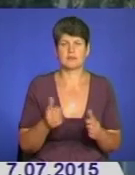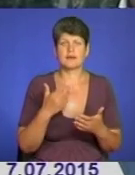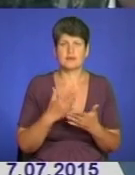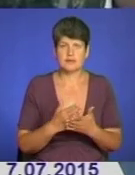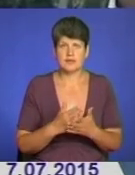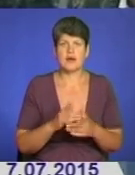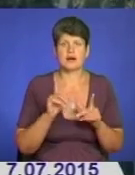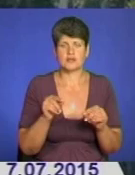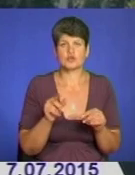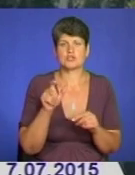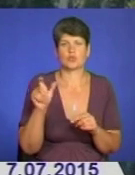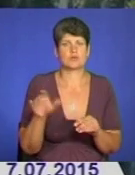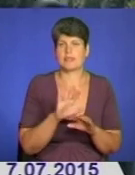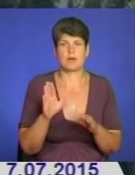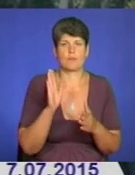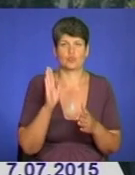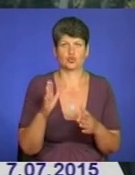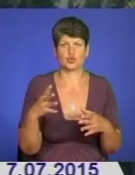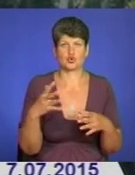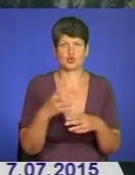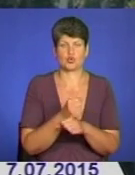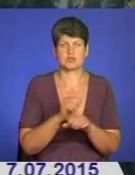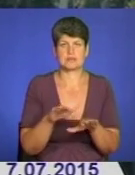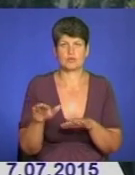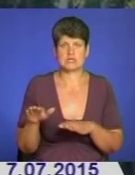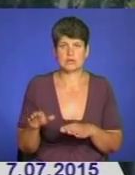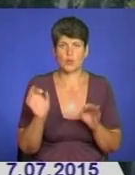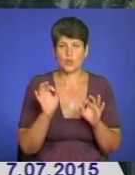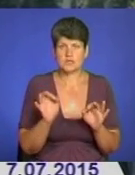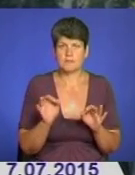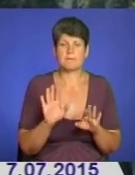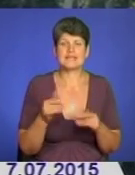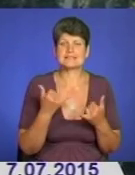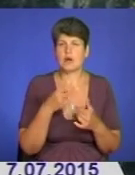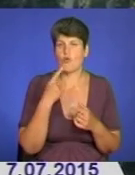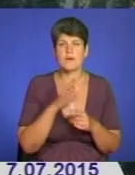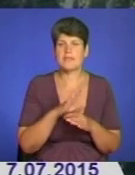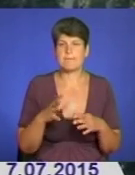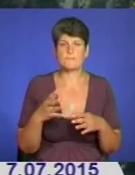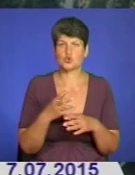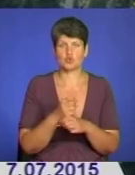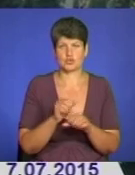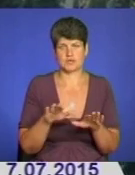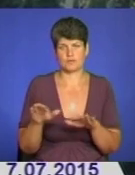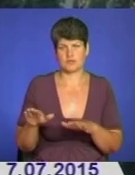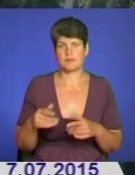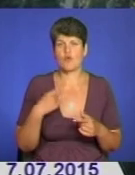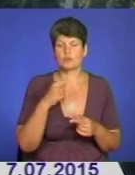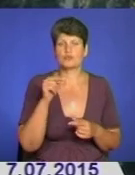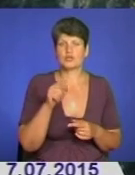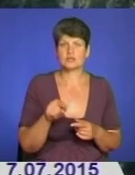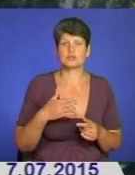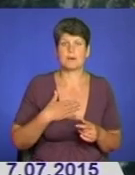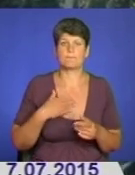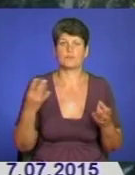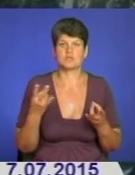що ці люди восени не будуть скорочені з посад? Ми зараз ставимо питання не про скорочення посад. Ми говоримо зараз про те, що нам потрібні